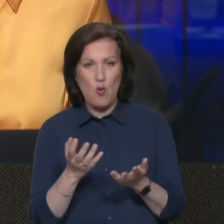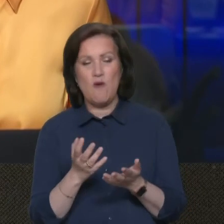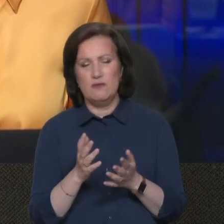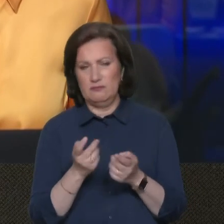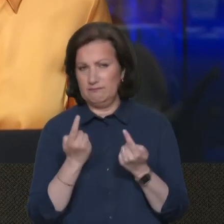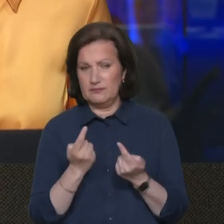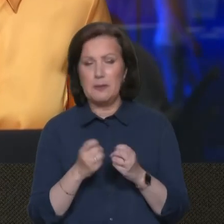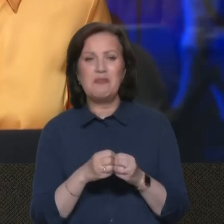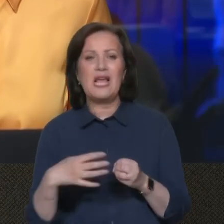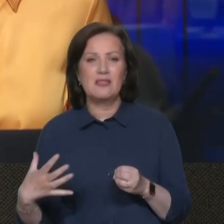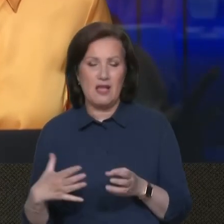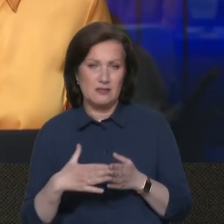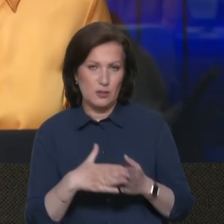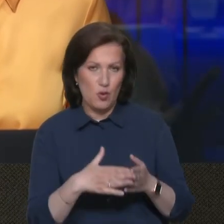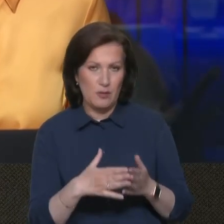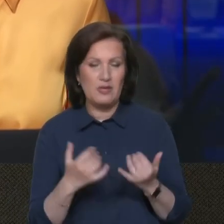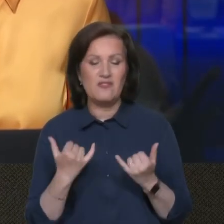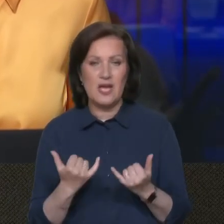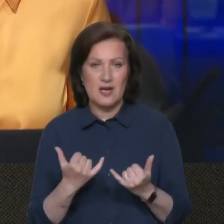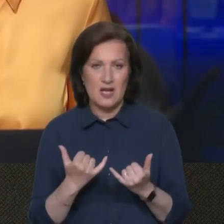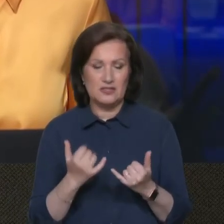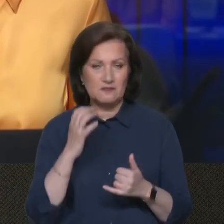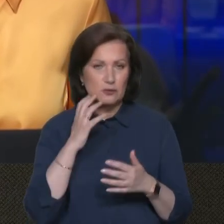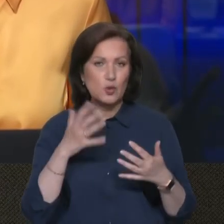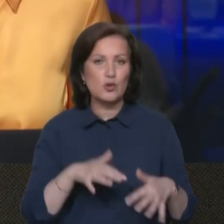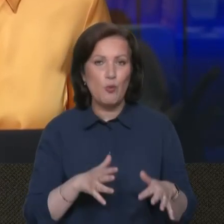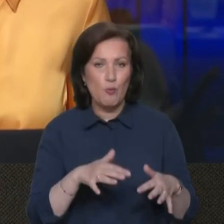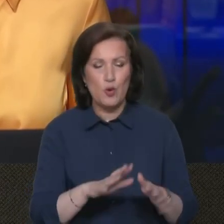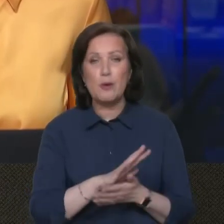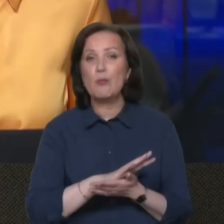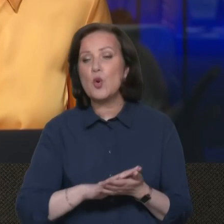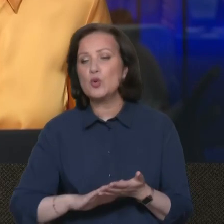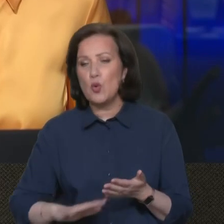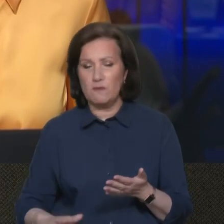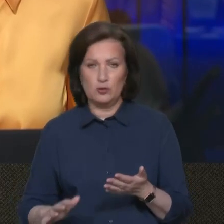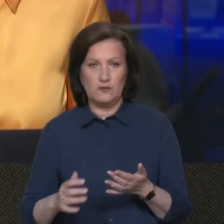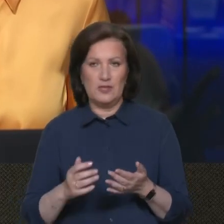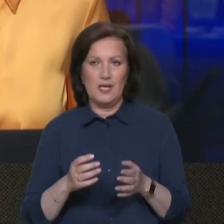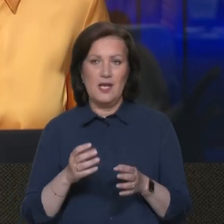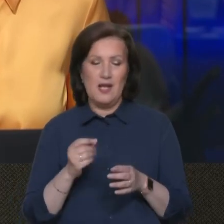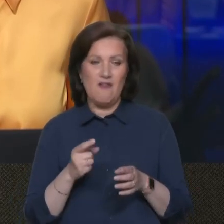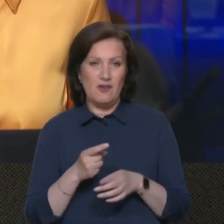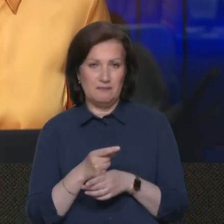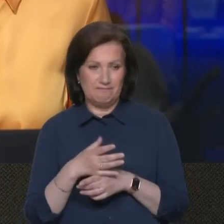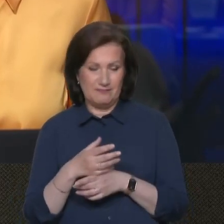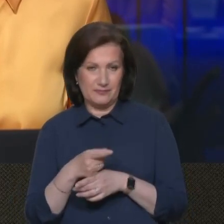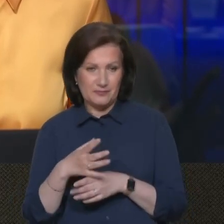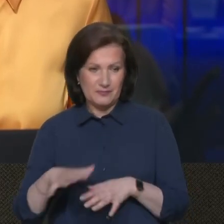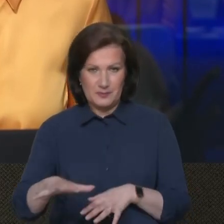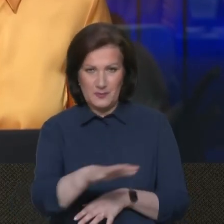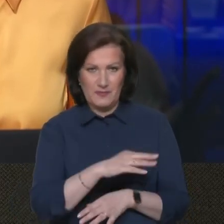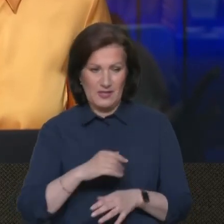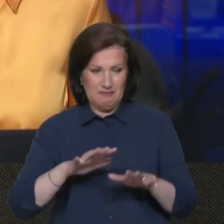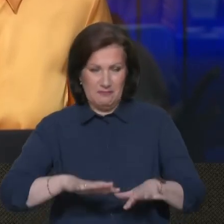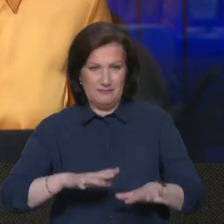досить широко. 115 кораблів наразі в Чорному морі, продовжують вони триматися в ракетобезпековому для себе районі.